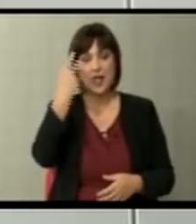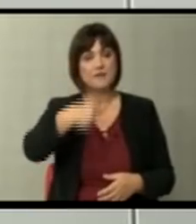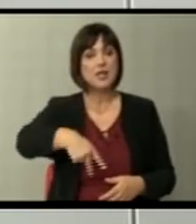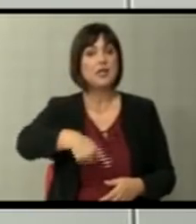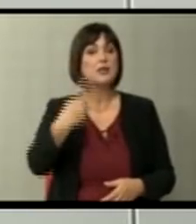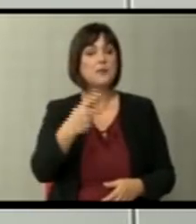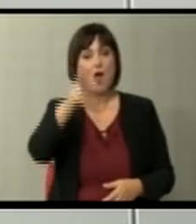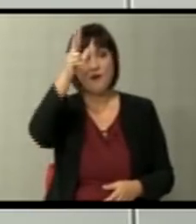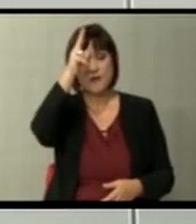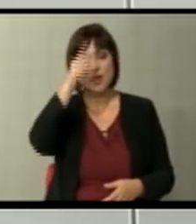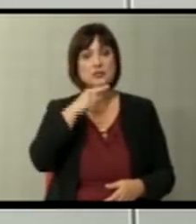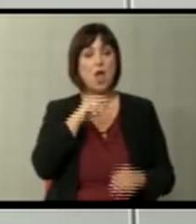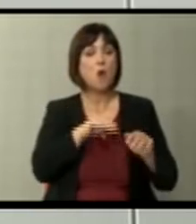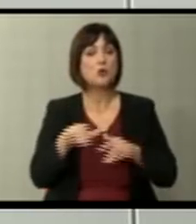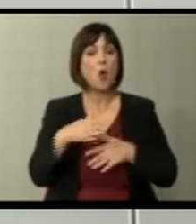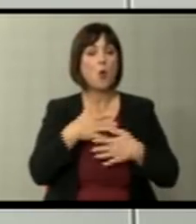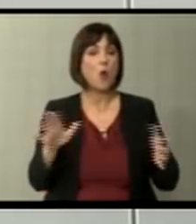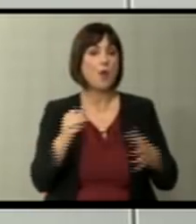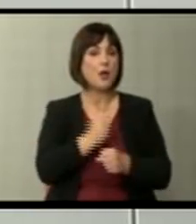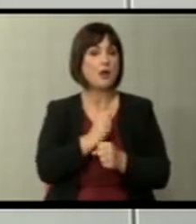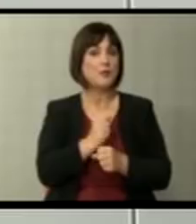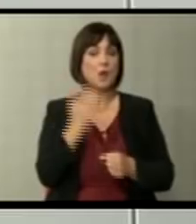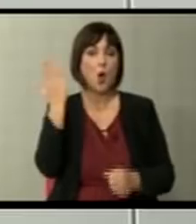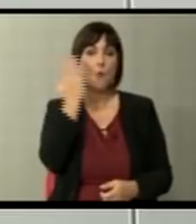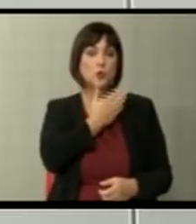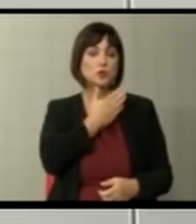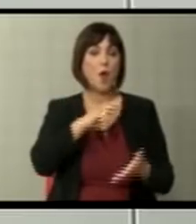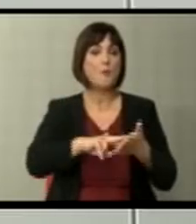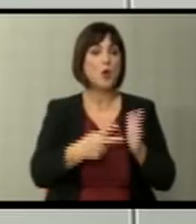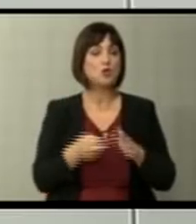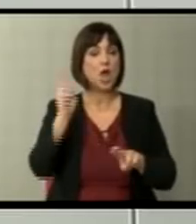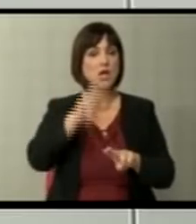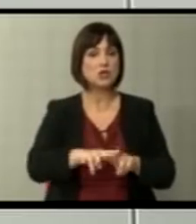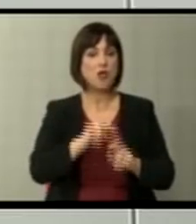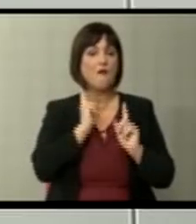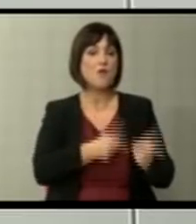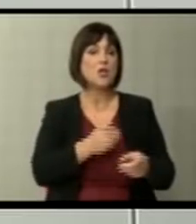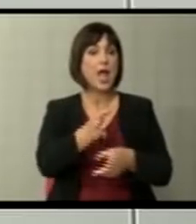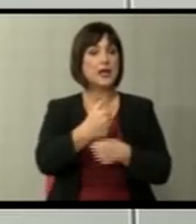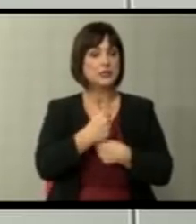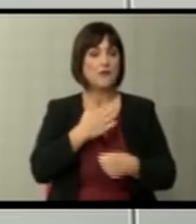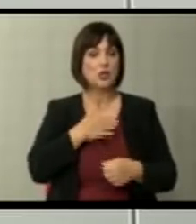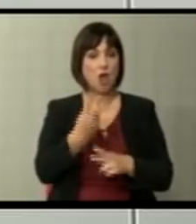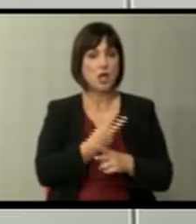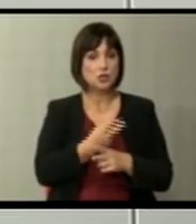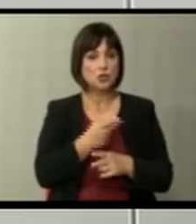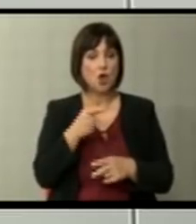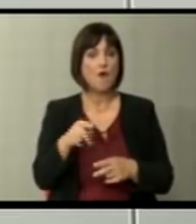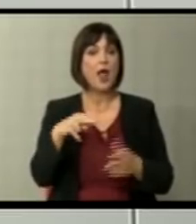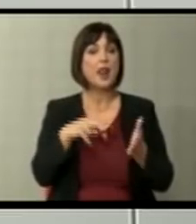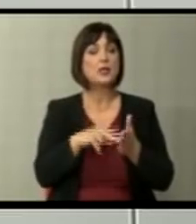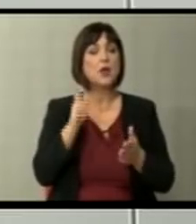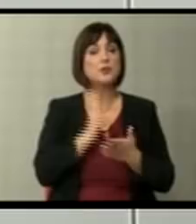-та, Франција одигра голема улога во постигнувањето, на политичко решение на војната криза во нашата држава. Леотар беше